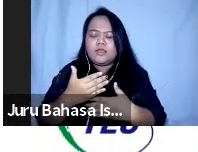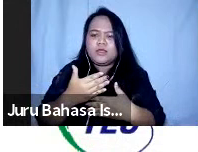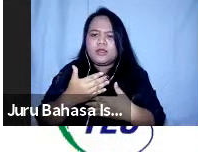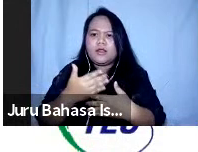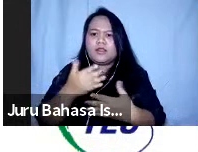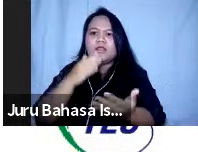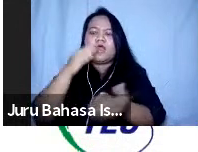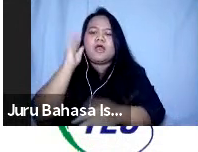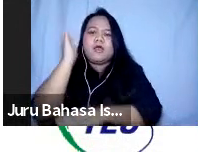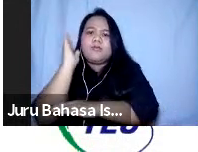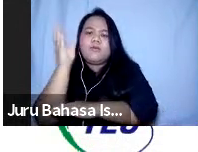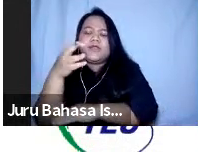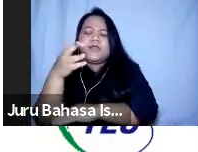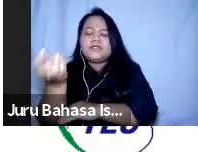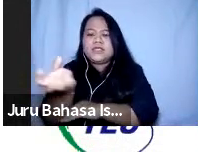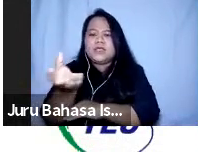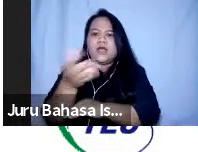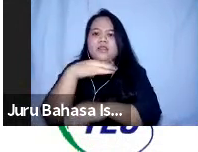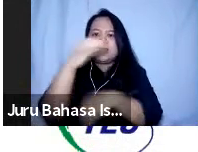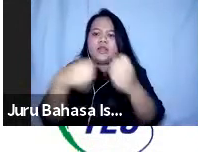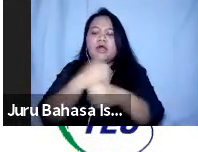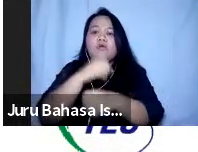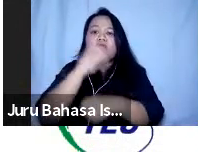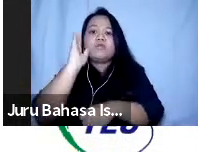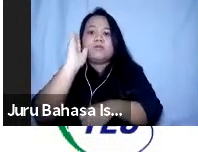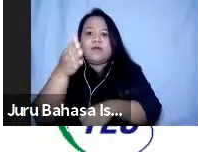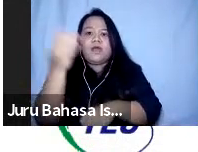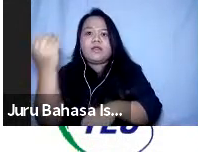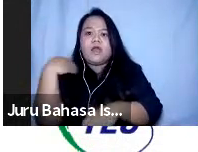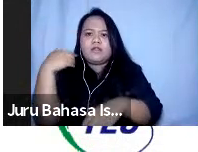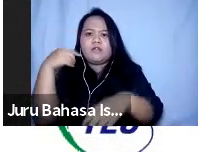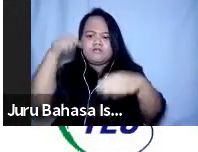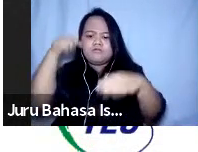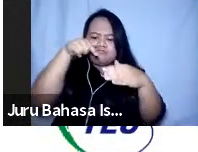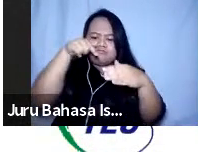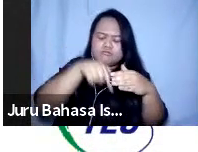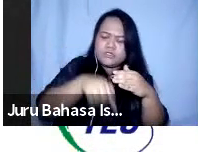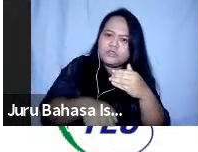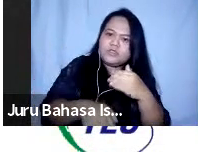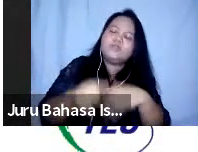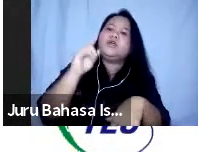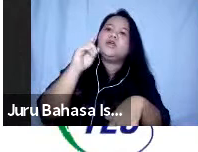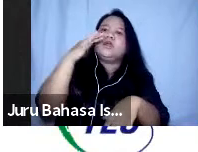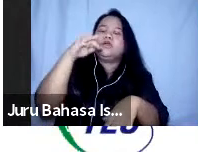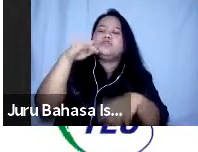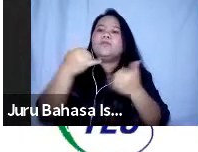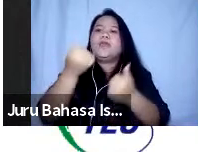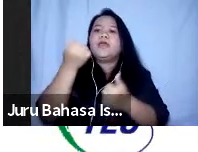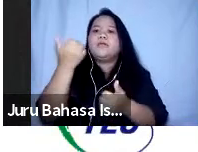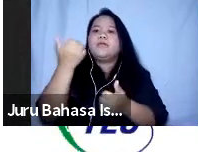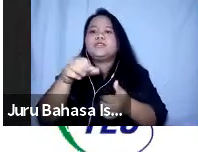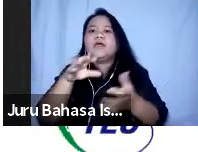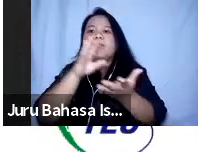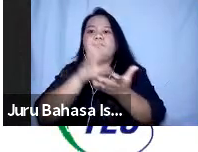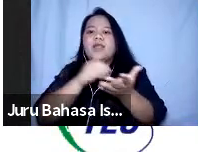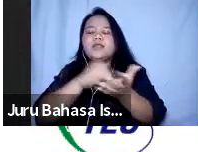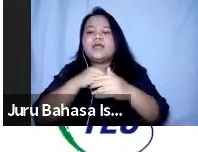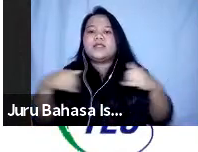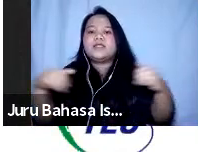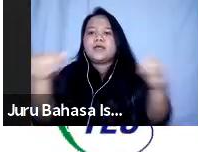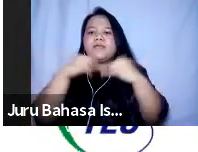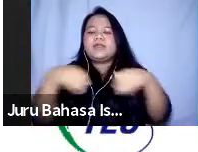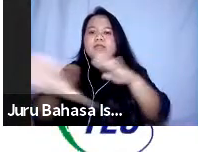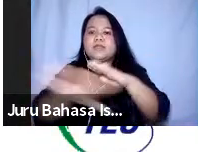memaparkan singkat tahun depan mungkin ada sesi yang lebih detil supaya kita bisa mempelajari bersama tentang standar